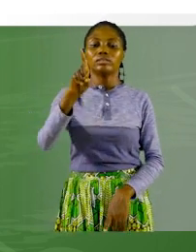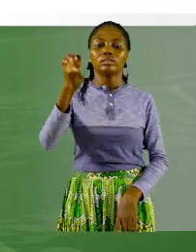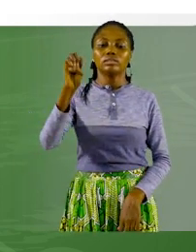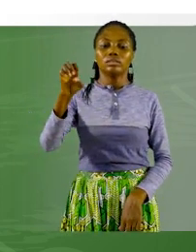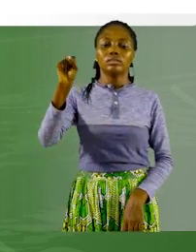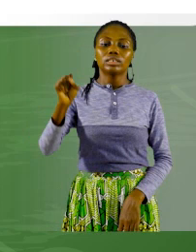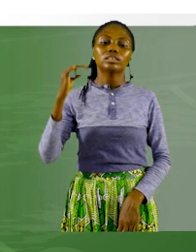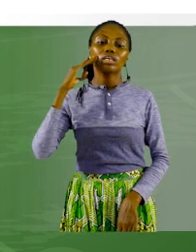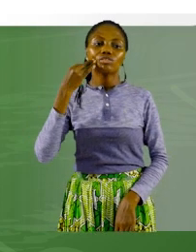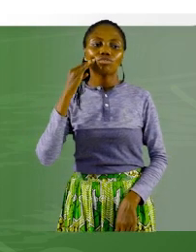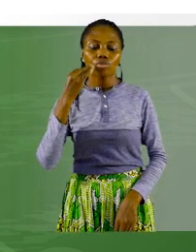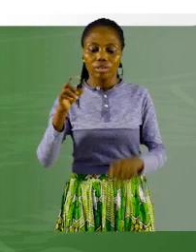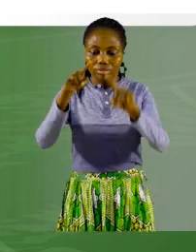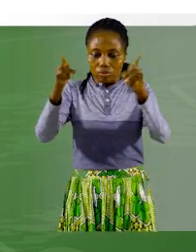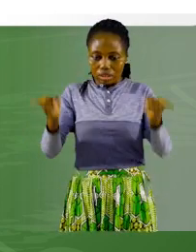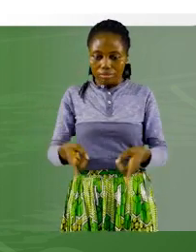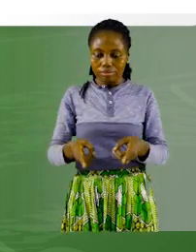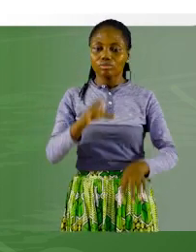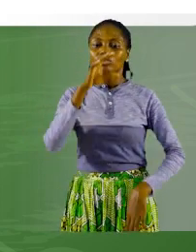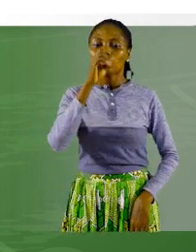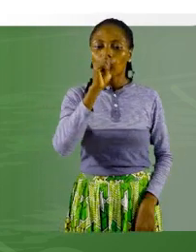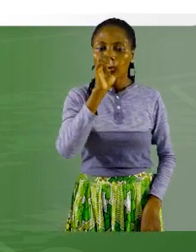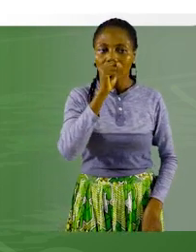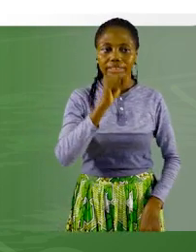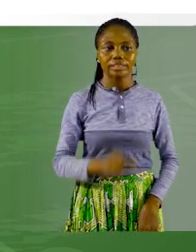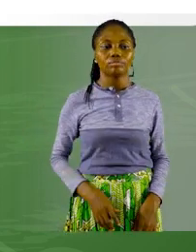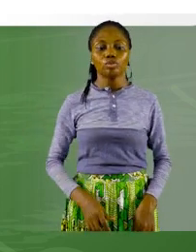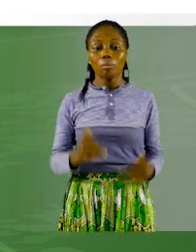Et des fruits oranges. Entre parenthèses.